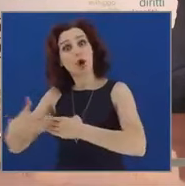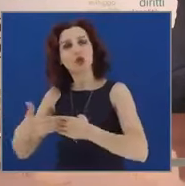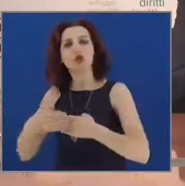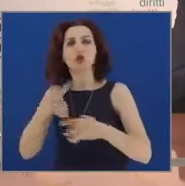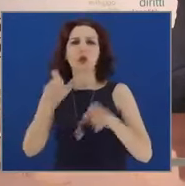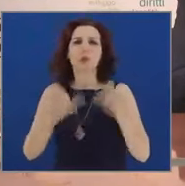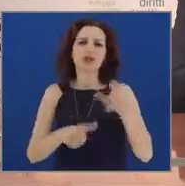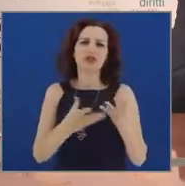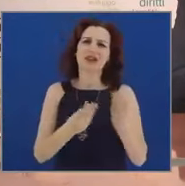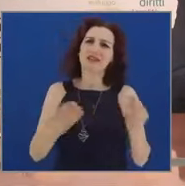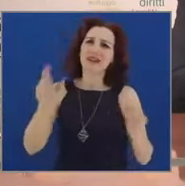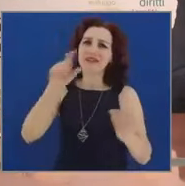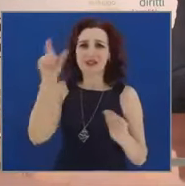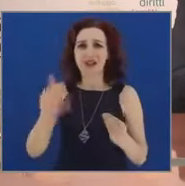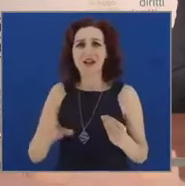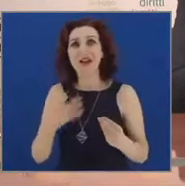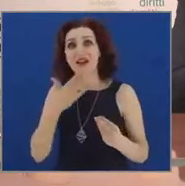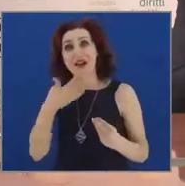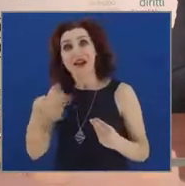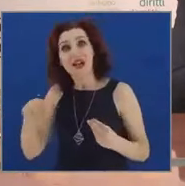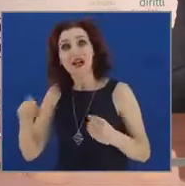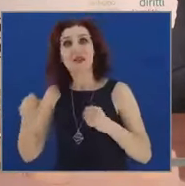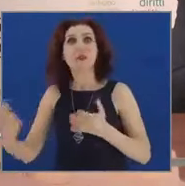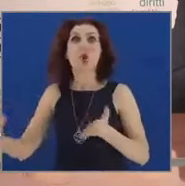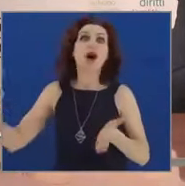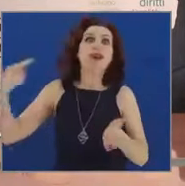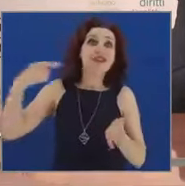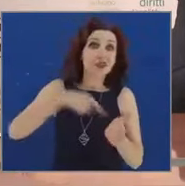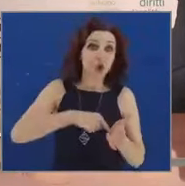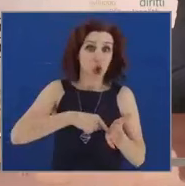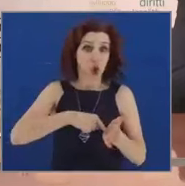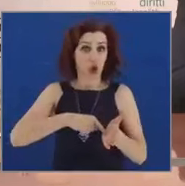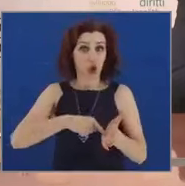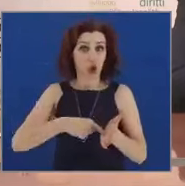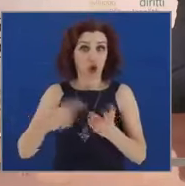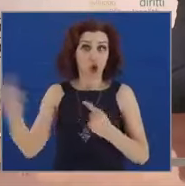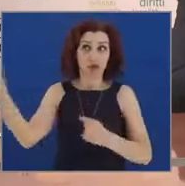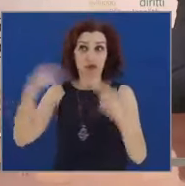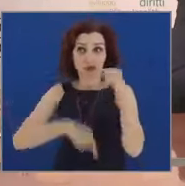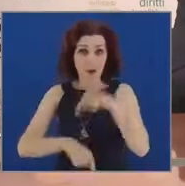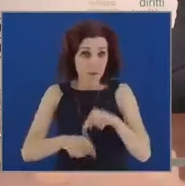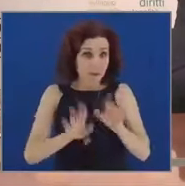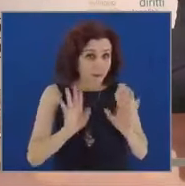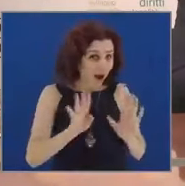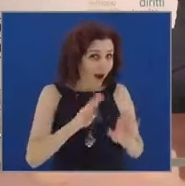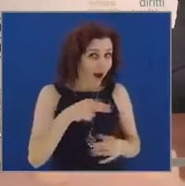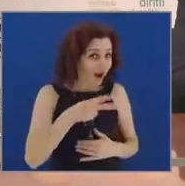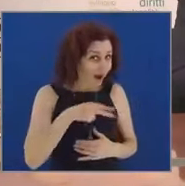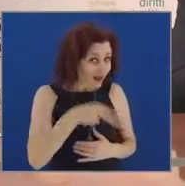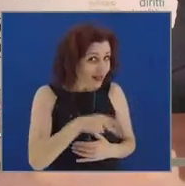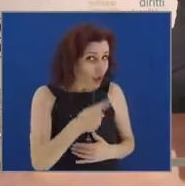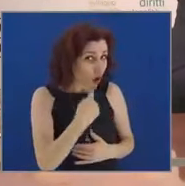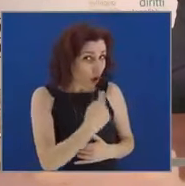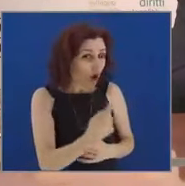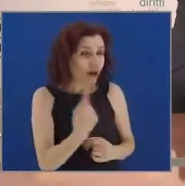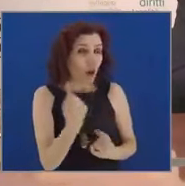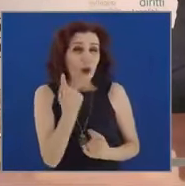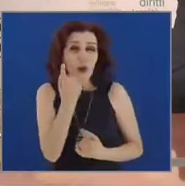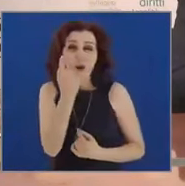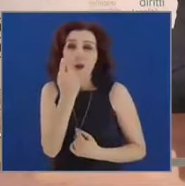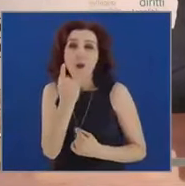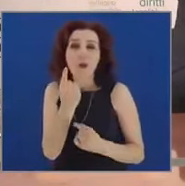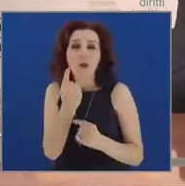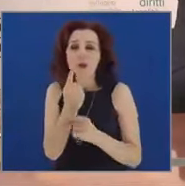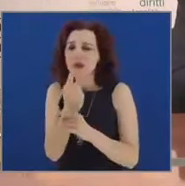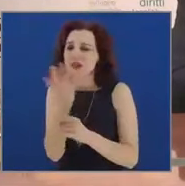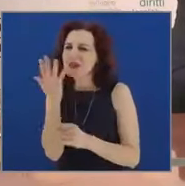italiani di tornare in quel tempo, senza che ci sia stato, Nicola, nemmeno un centimetro di sbavatura